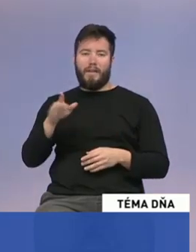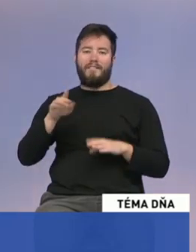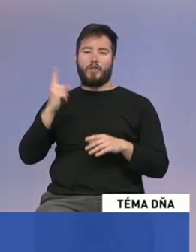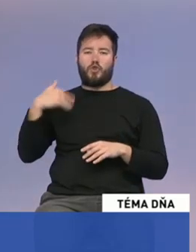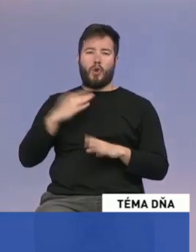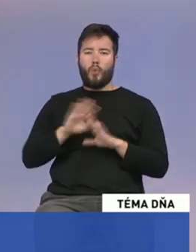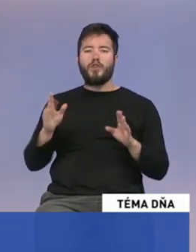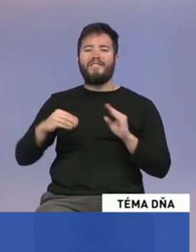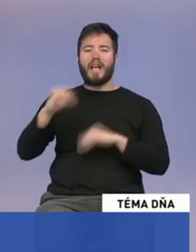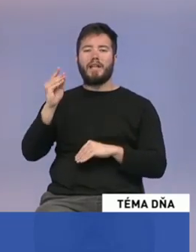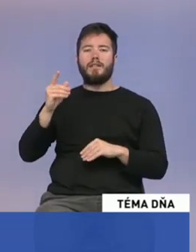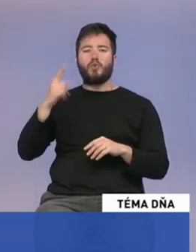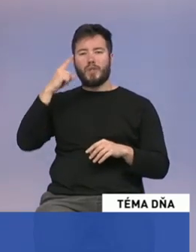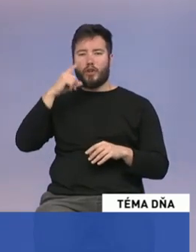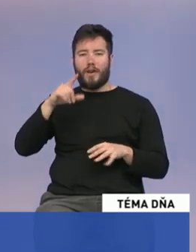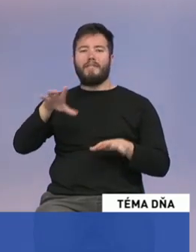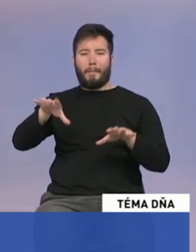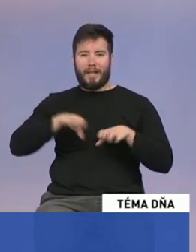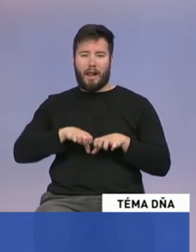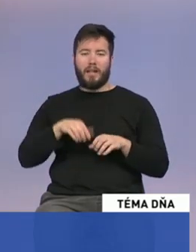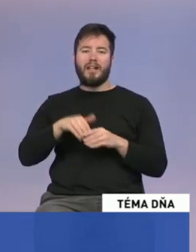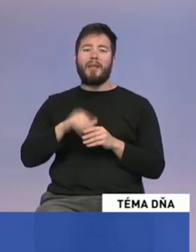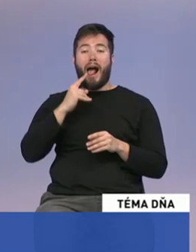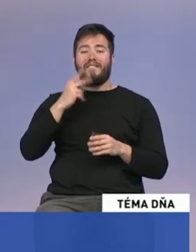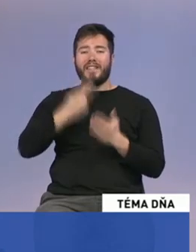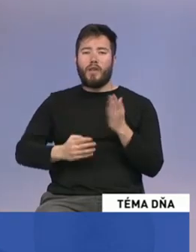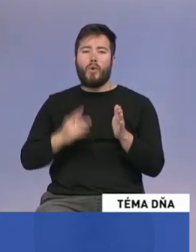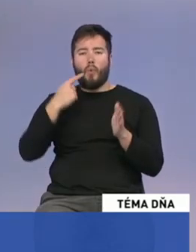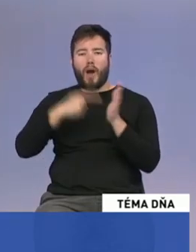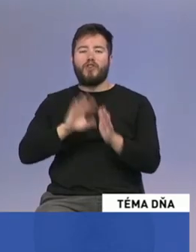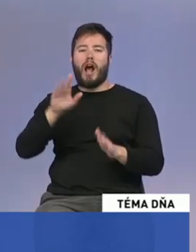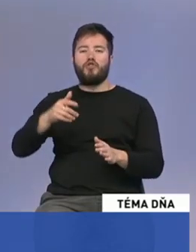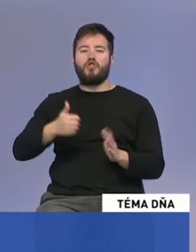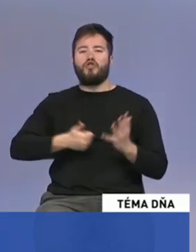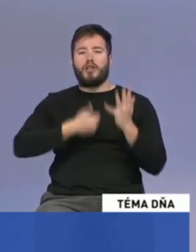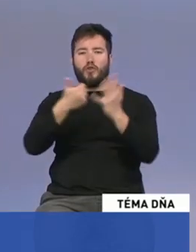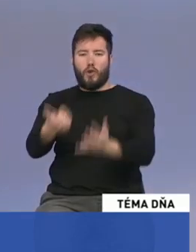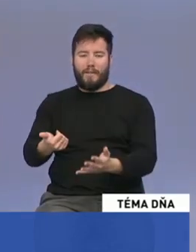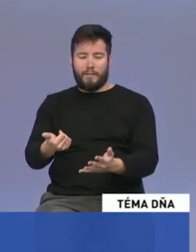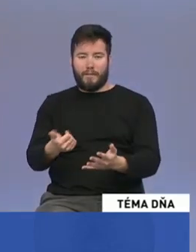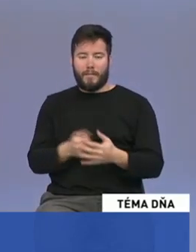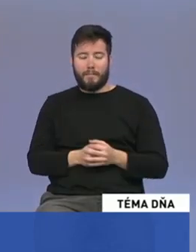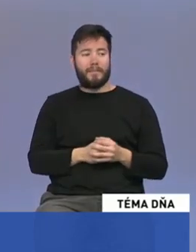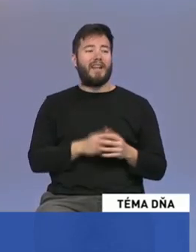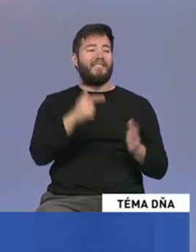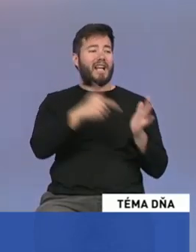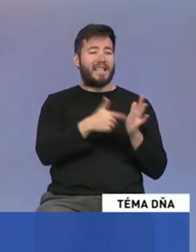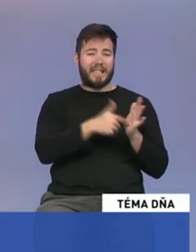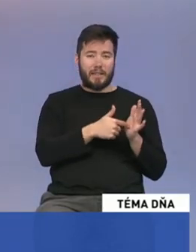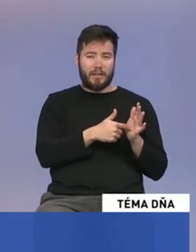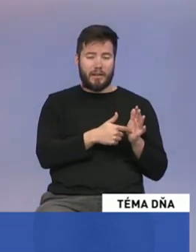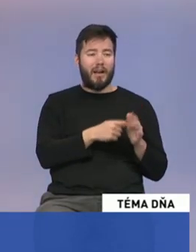objaví až za 6 rokov. Chyba bola, že od roku 2000 sice ako si zabudlo na generačnú obmenu a nepríjmali sa ľudia, čo ich